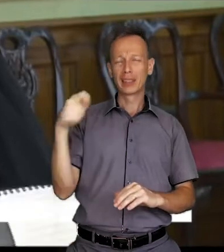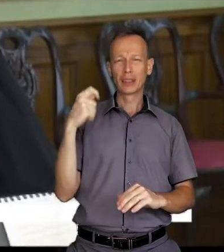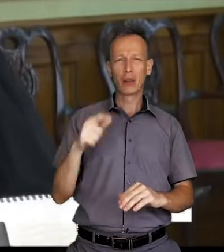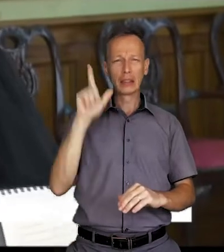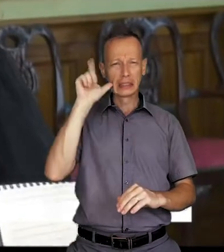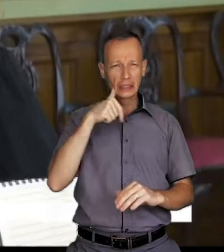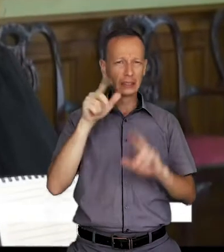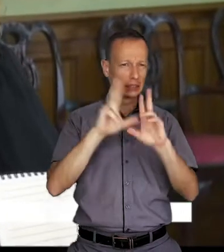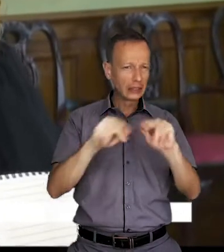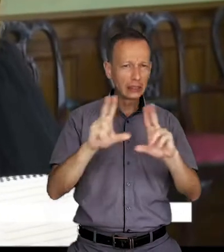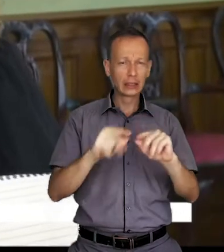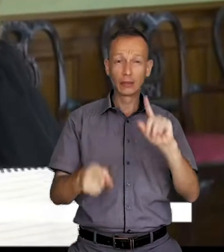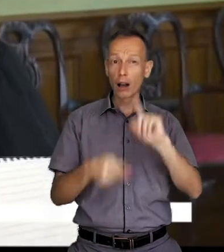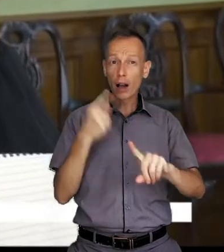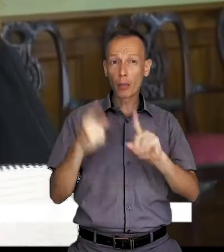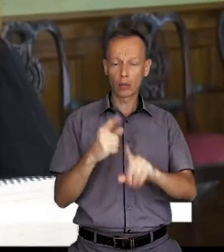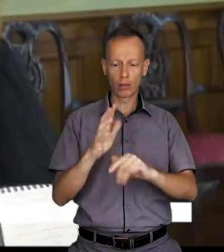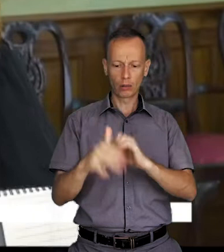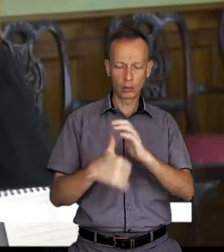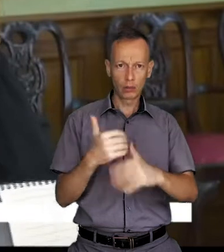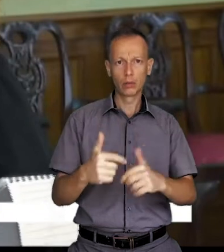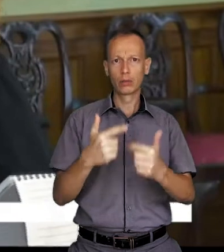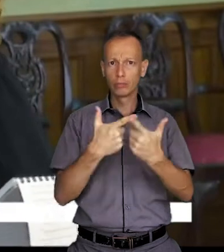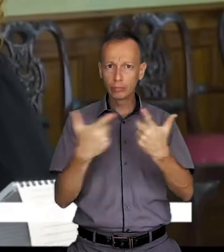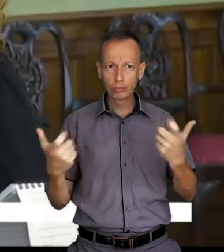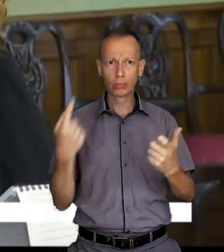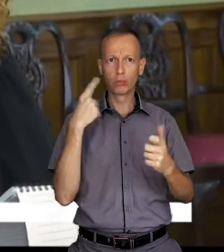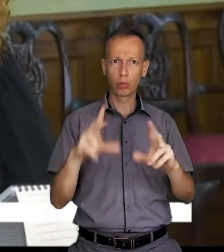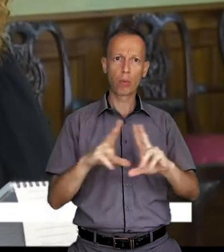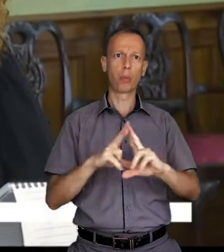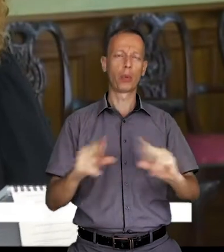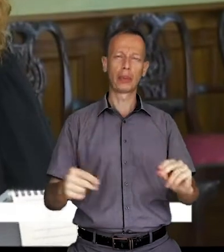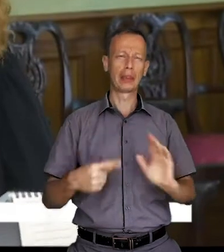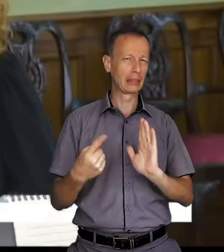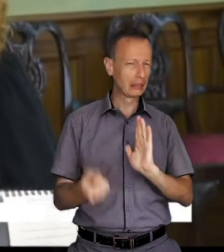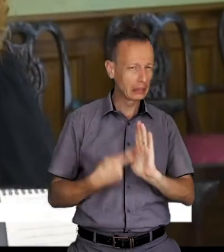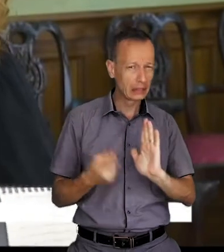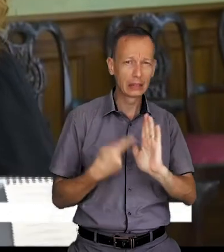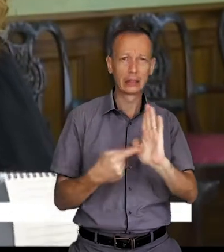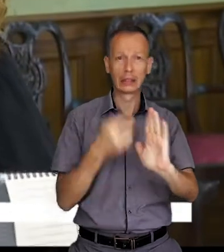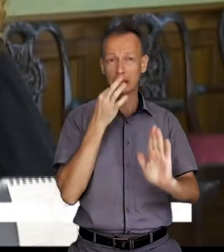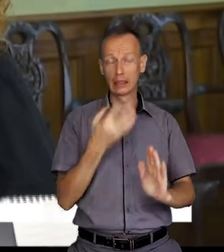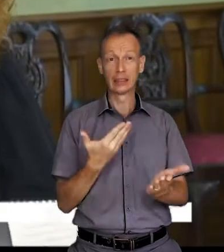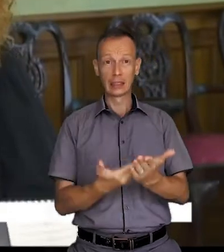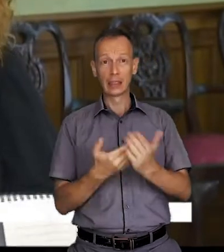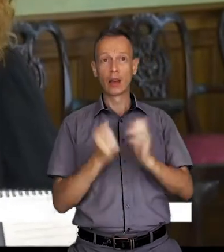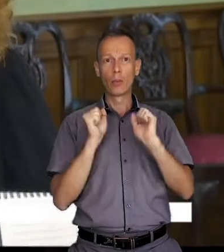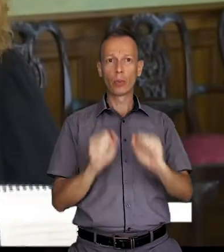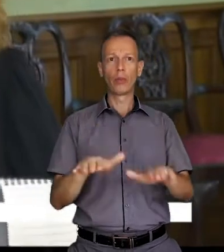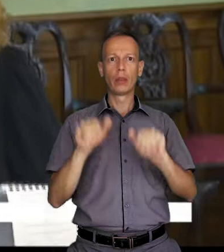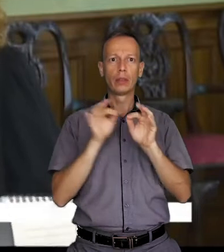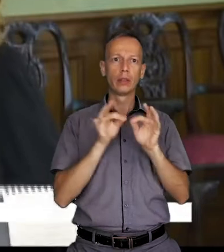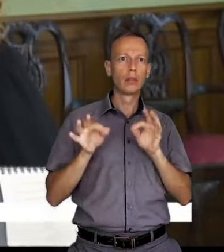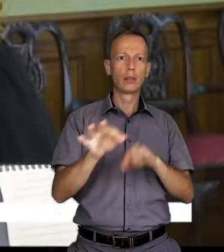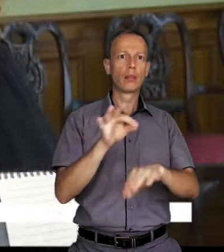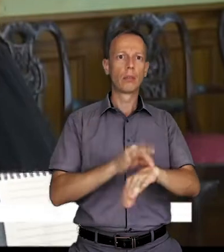Le président Edouard Fritsch a particulièrement insisté sur le respect des gestes protecteurs. Il a martelé, nous sommes les seuls médecins